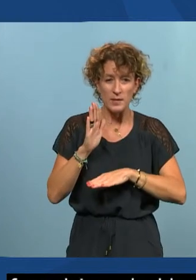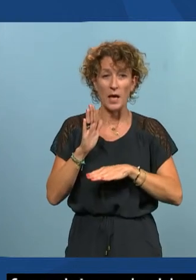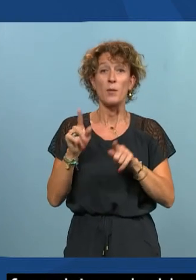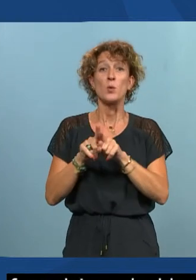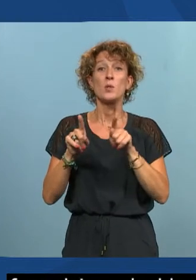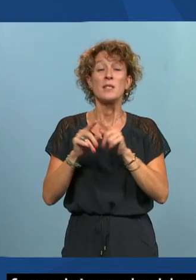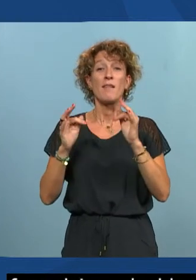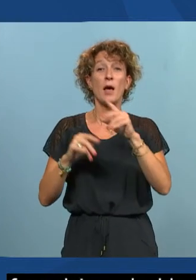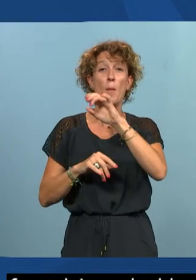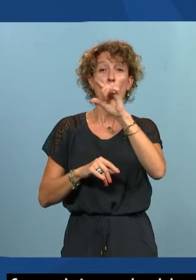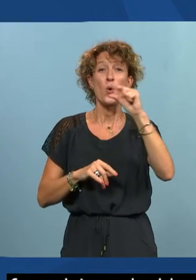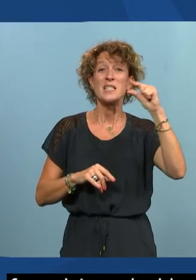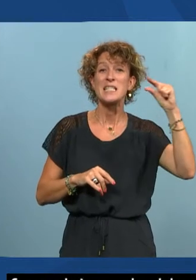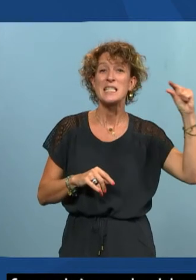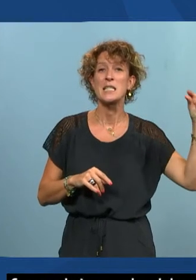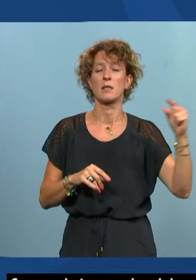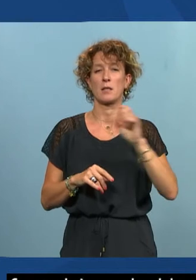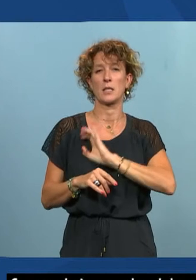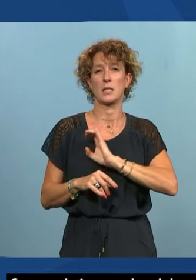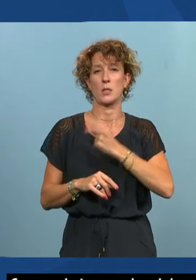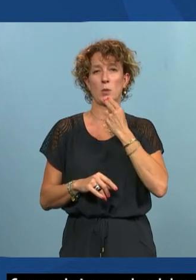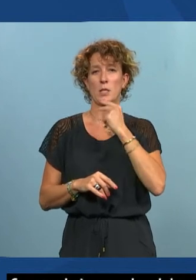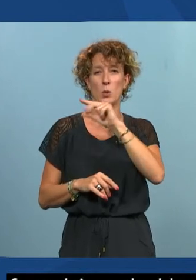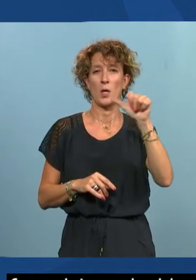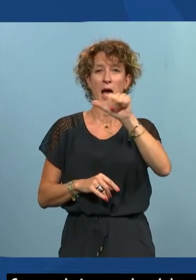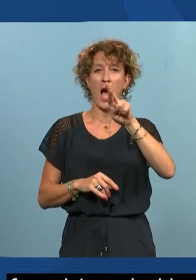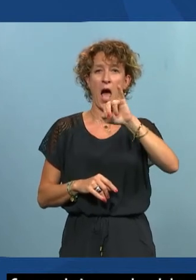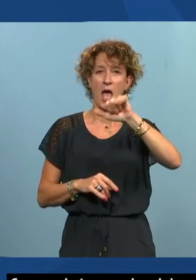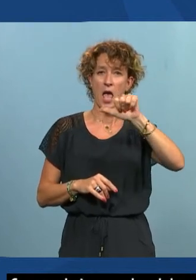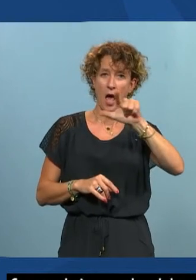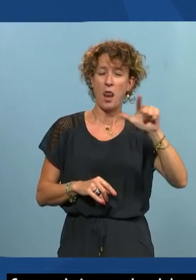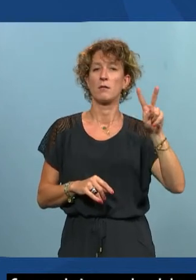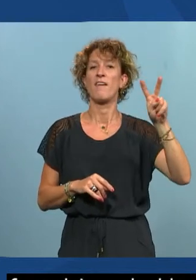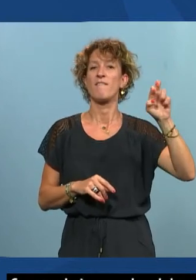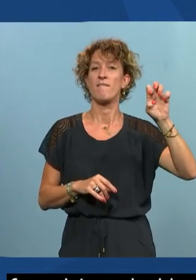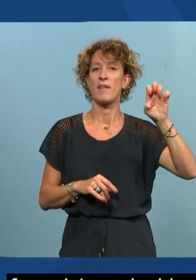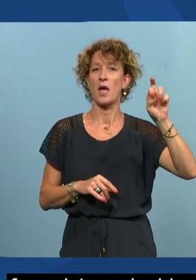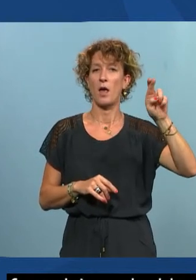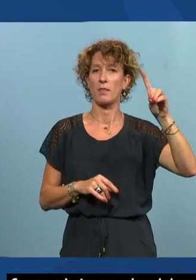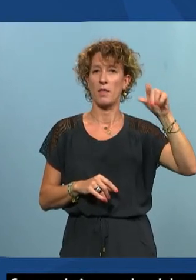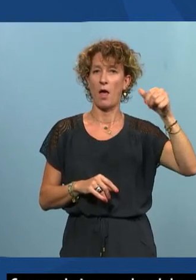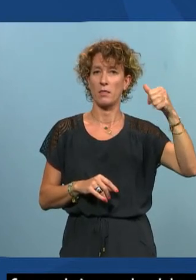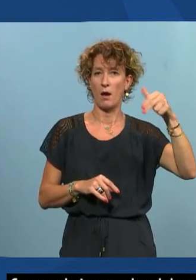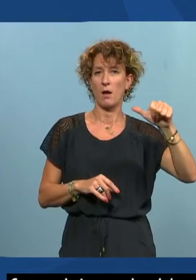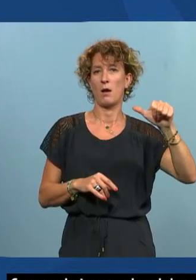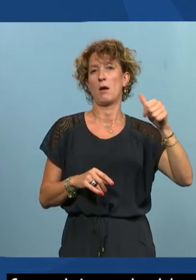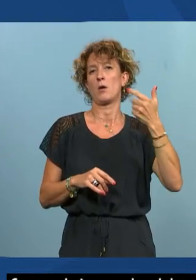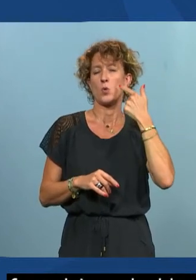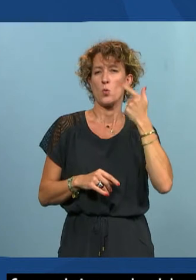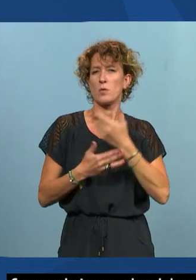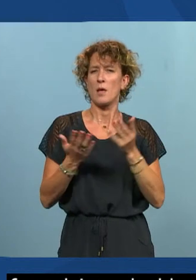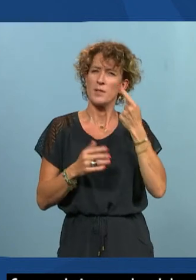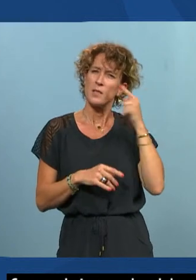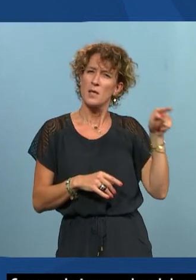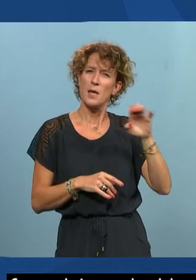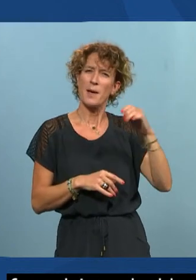police essayez d'utiliser des polices Arial et Verdana par exemple des polices simples évitez les polices ça je crois que c'est Emmanuel qui en parlait dans ses